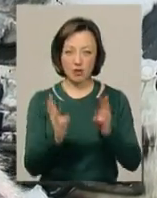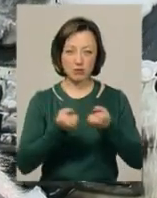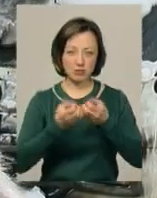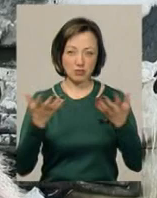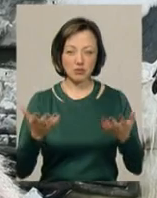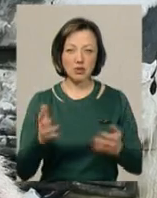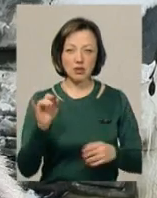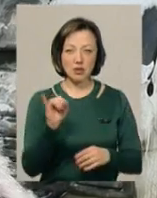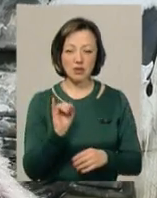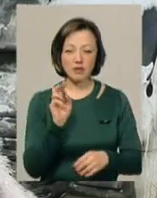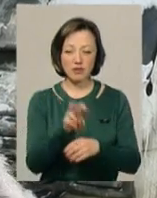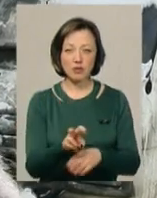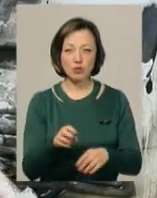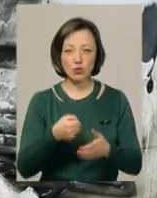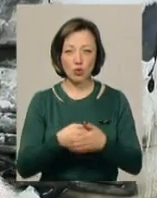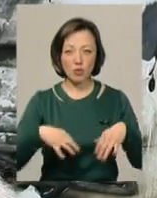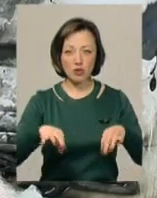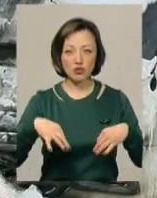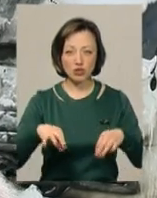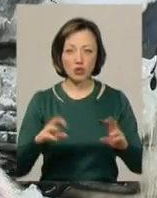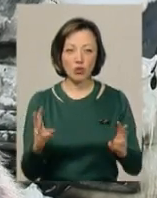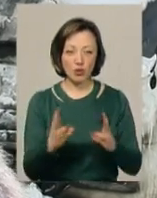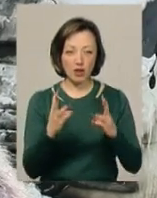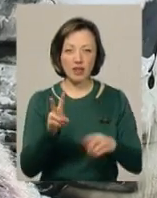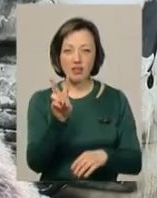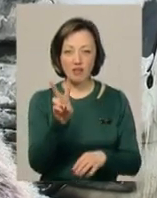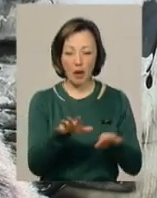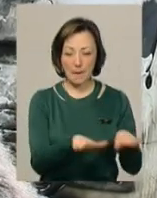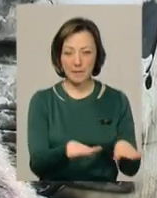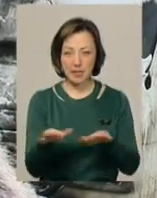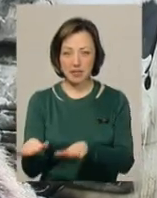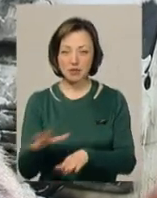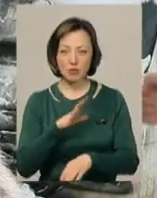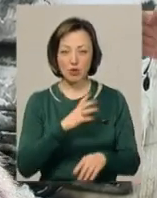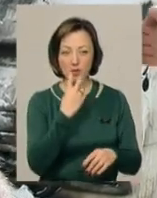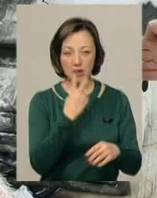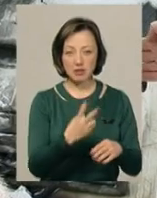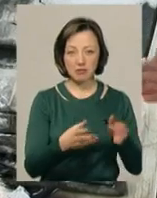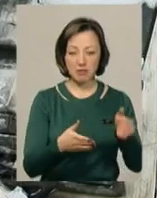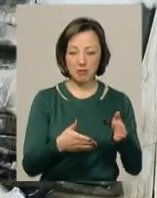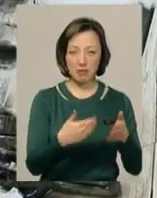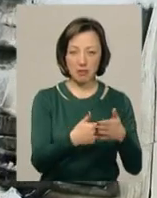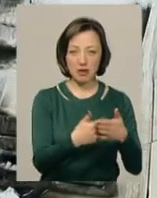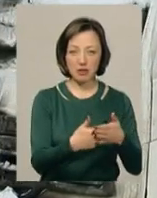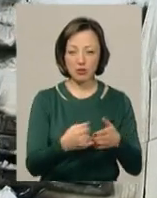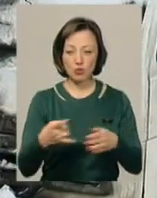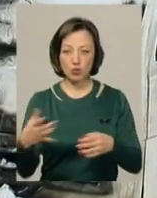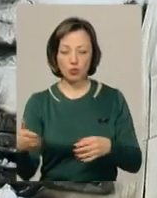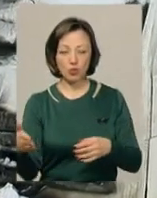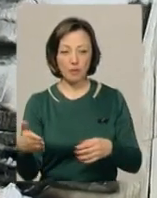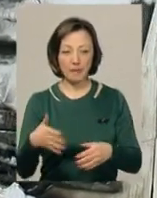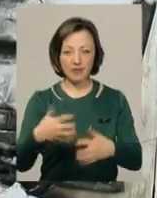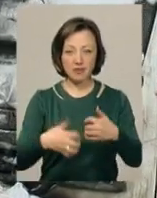горить. І вони вискочили сюди до машини, то горіло в два місця підпало було. Ось там, бачите, спереді з одного боку, тут з другого,